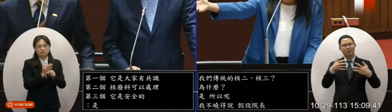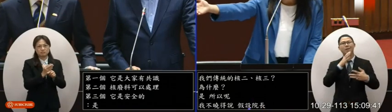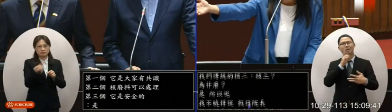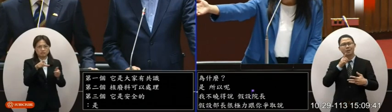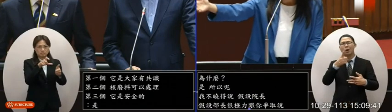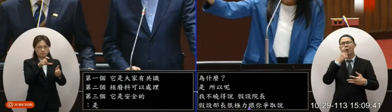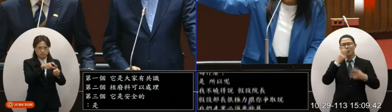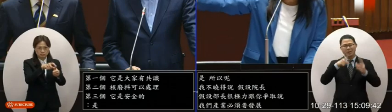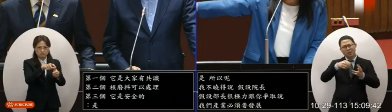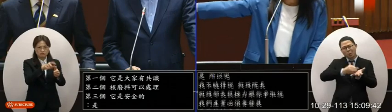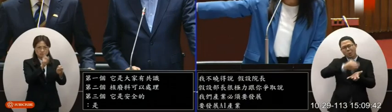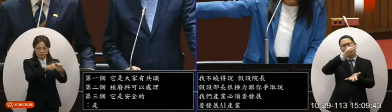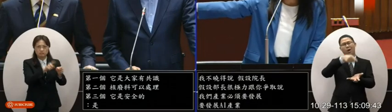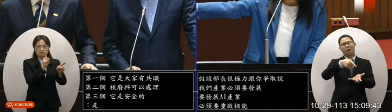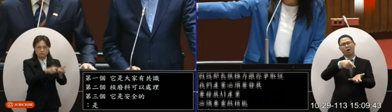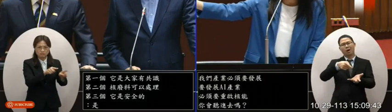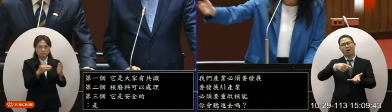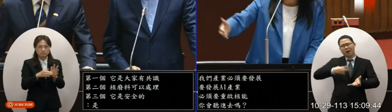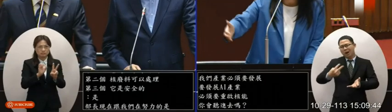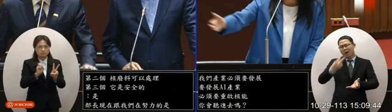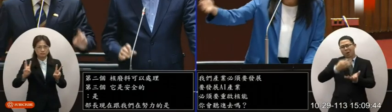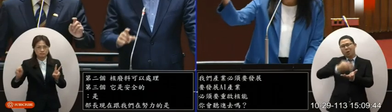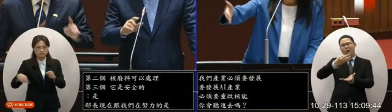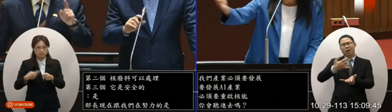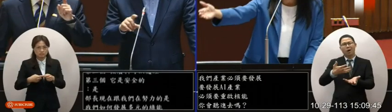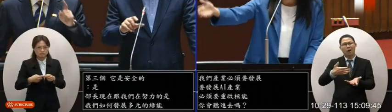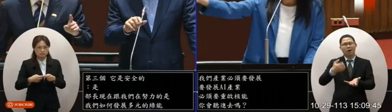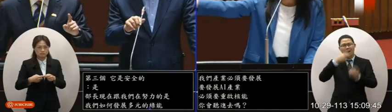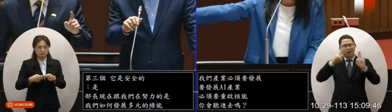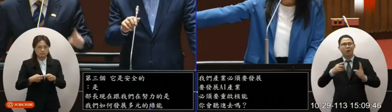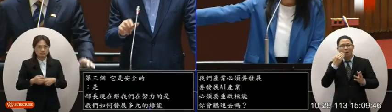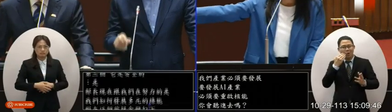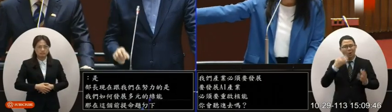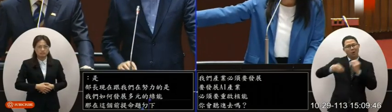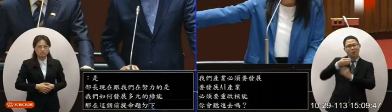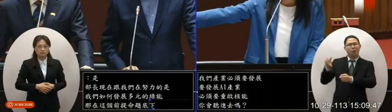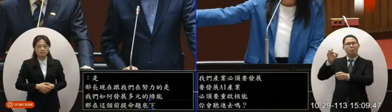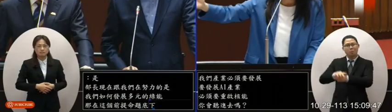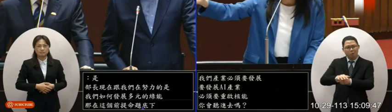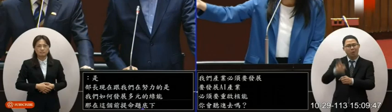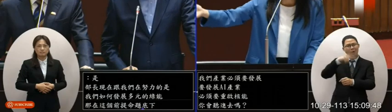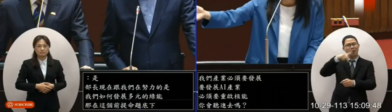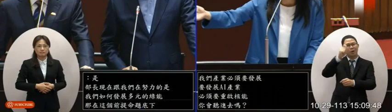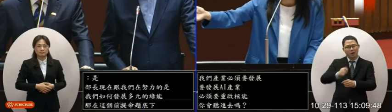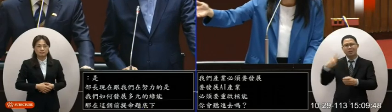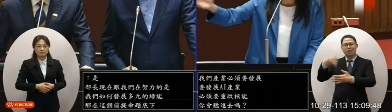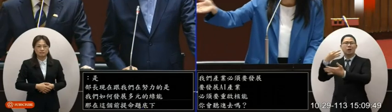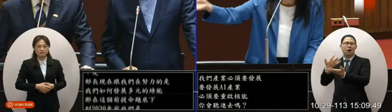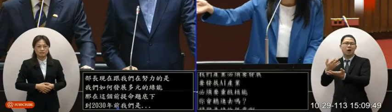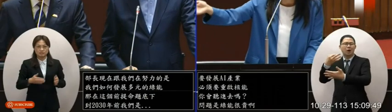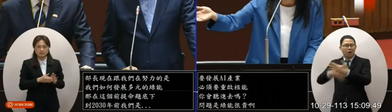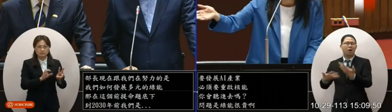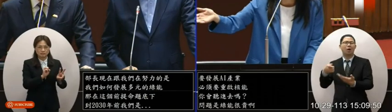能很貴啊天然氣也很貴啊我們台電就算撥補兩千億還虧兩千兩百億那未來怎麼辦呢我們